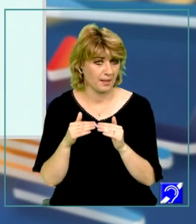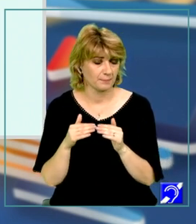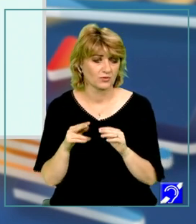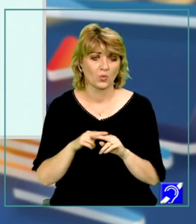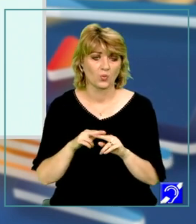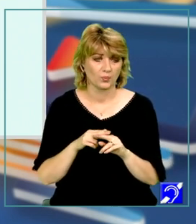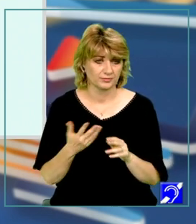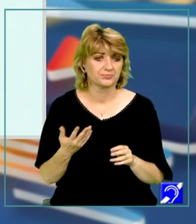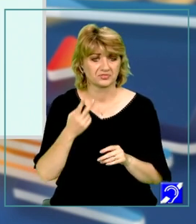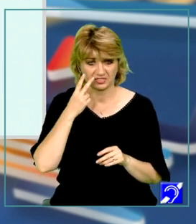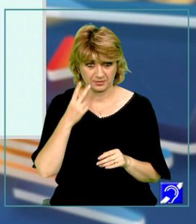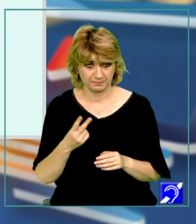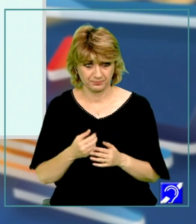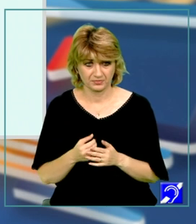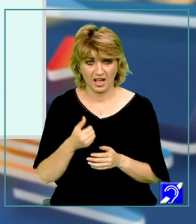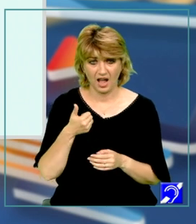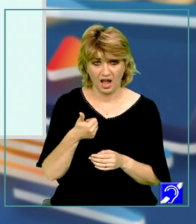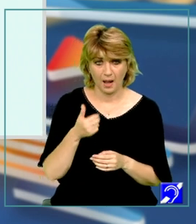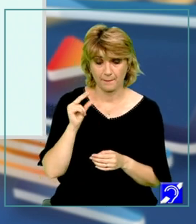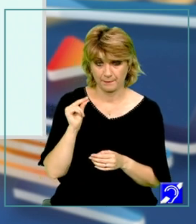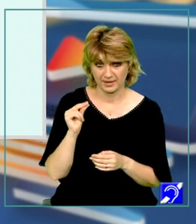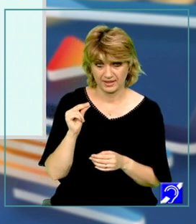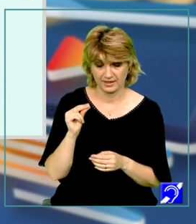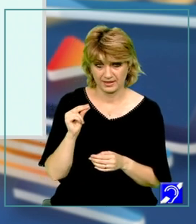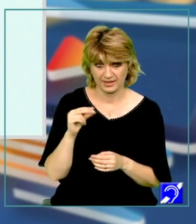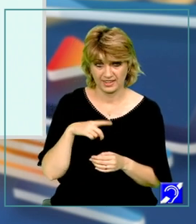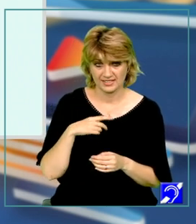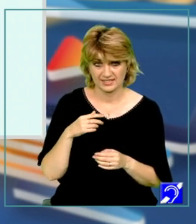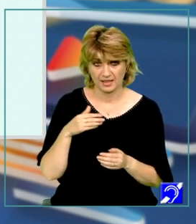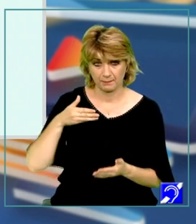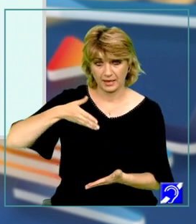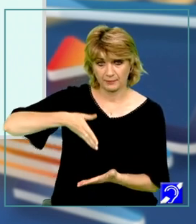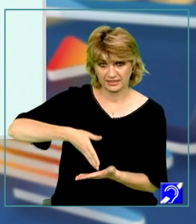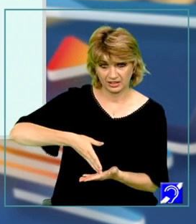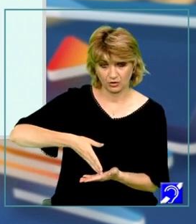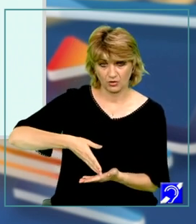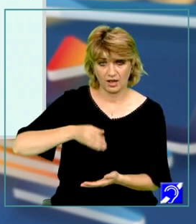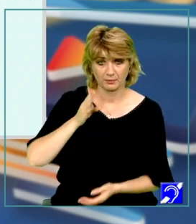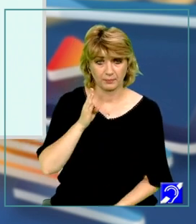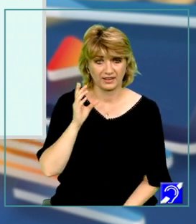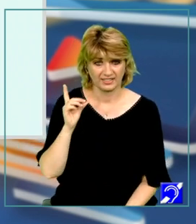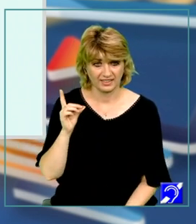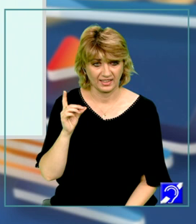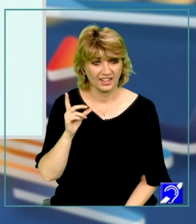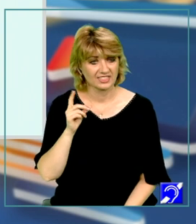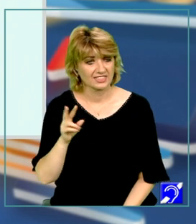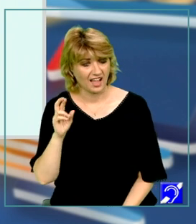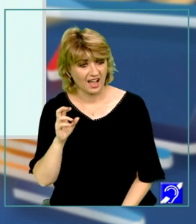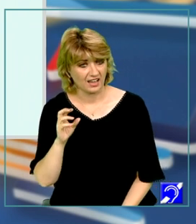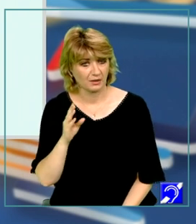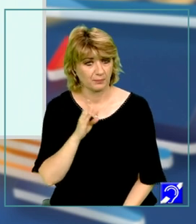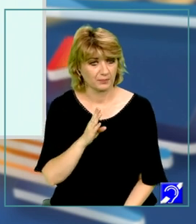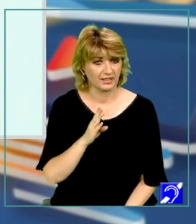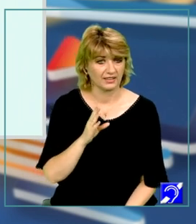Să vedem. AP este perpendicular pe BD dar BD este